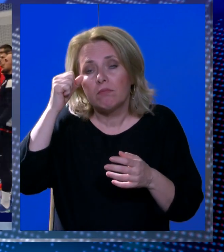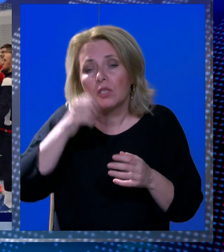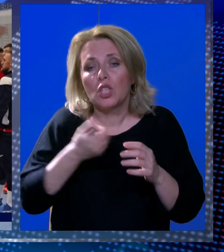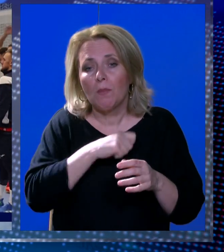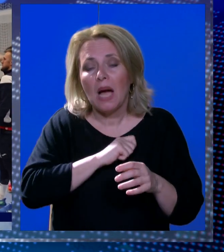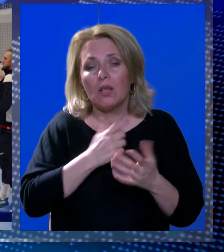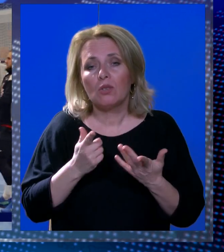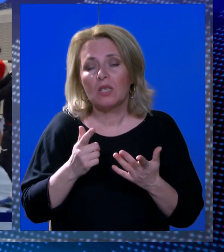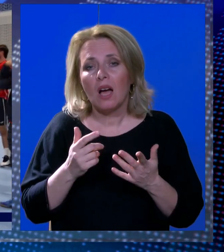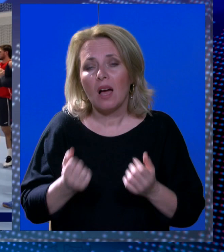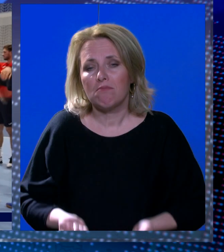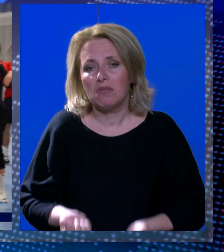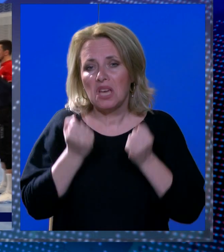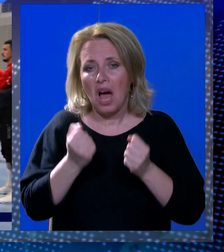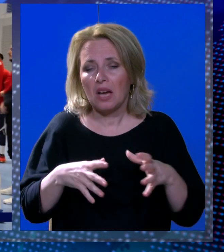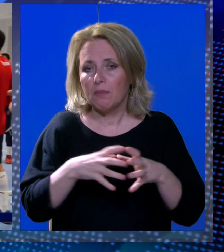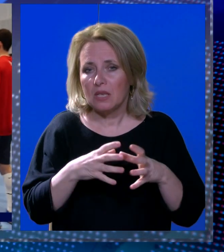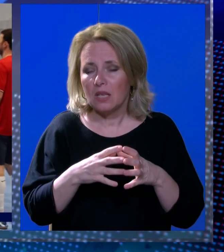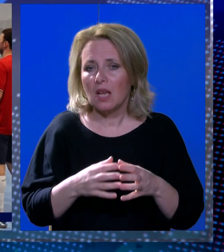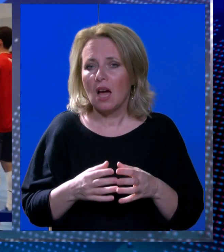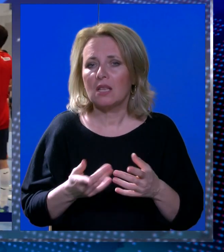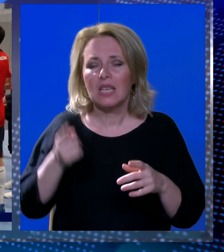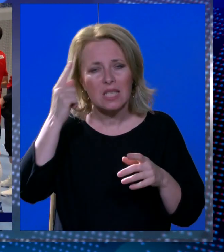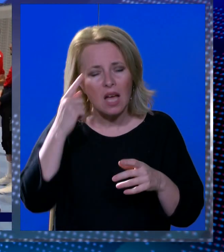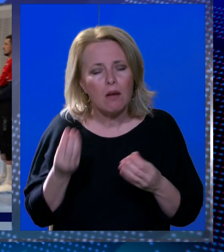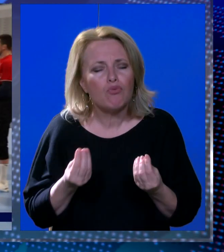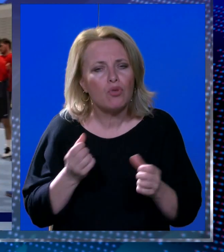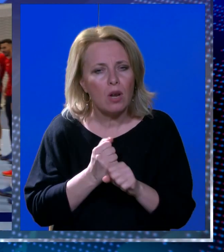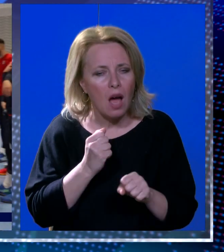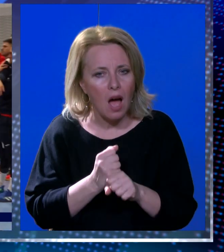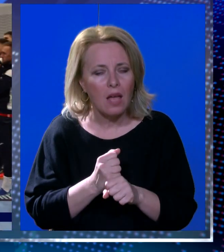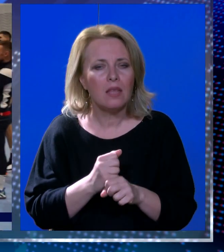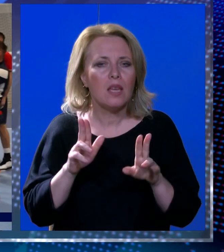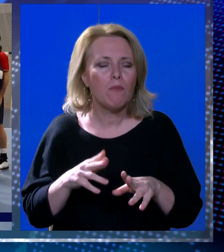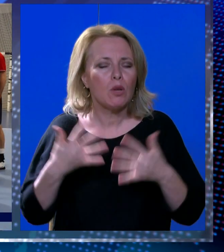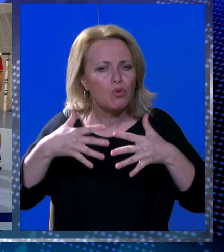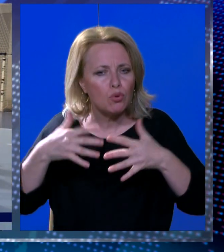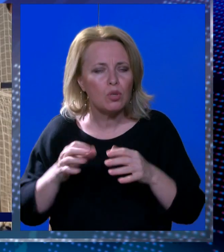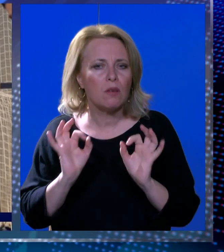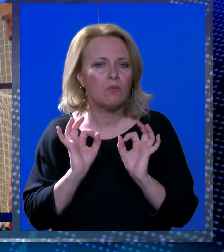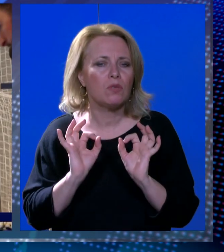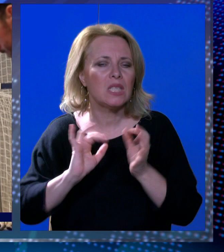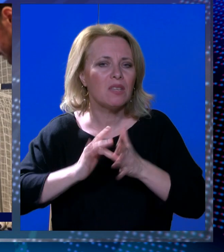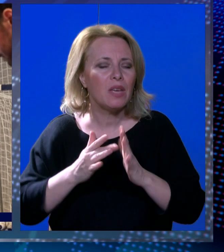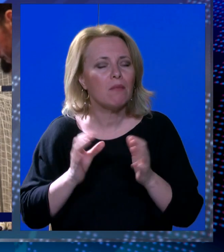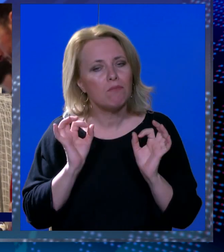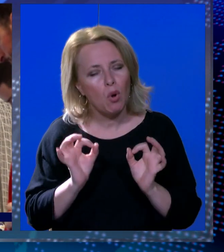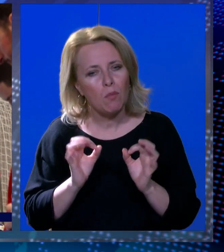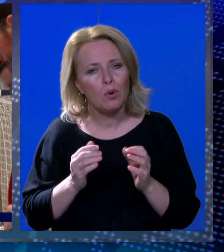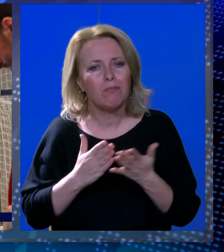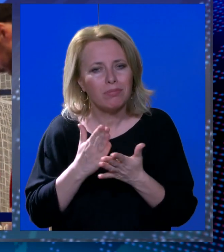jaka reprezentacija, iskusna reprezentacija koja zna šta radi, imaju sustav, bez obzira koji igra u tom sustavu, svi funkcioniraju dobro.